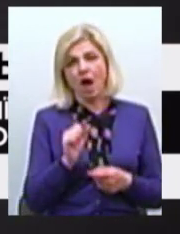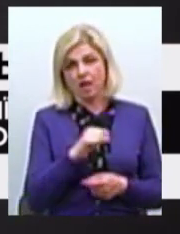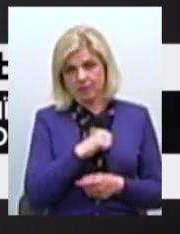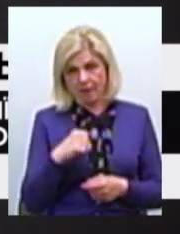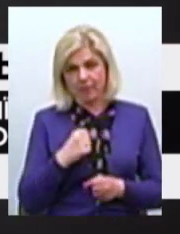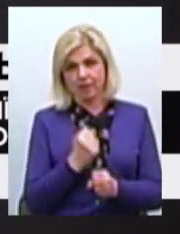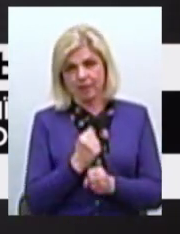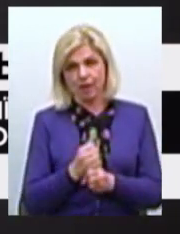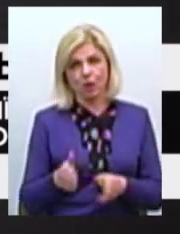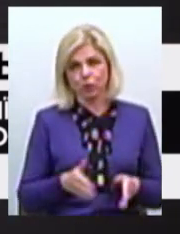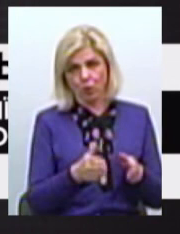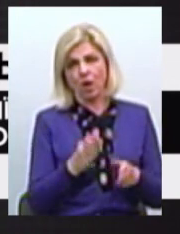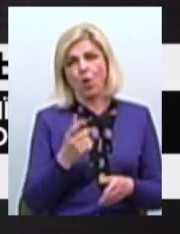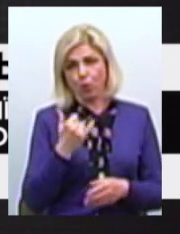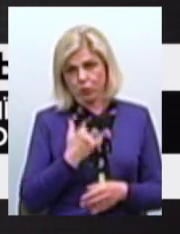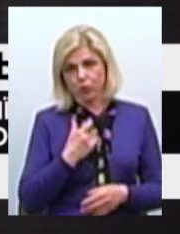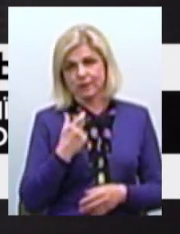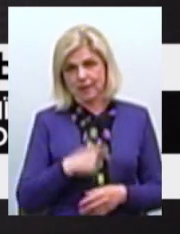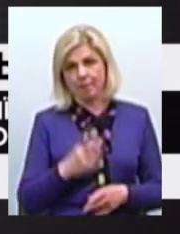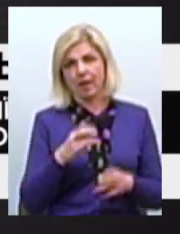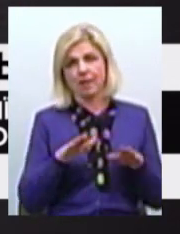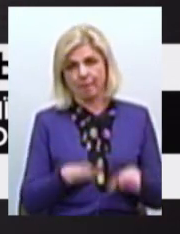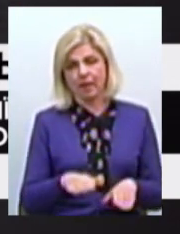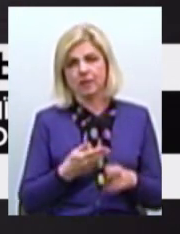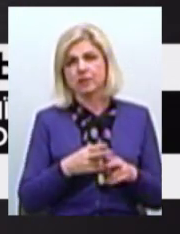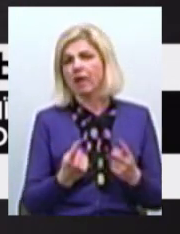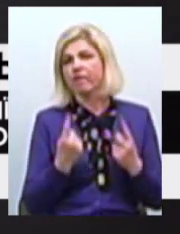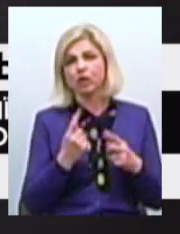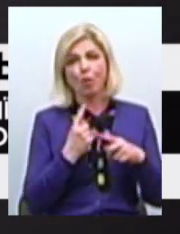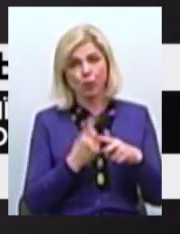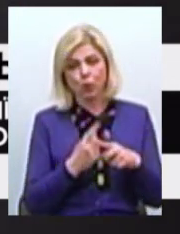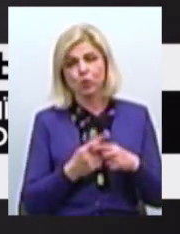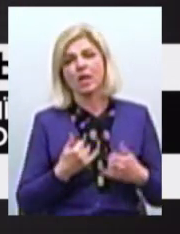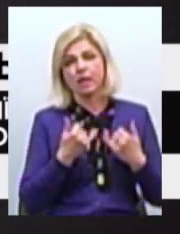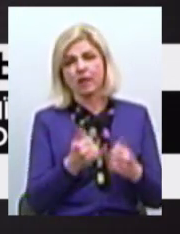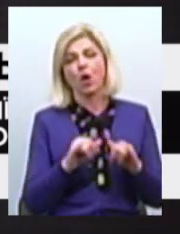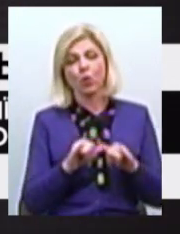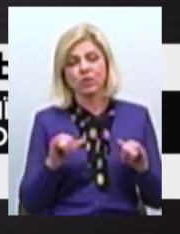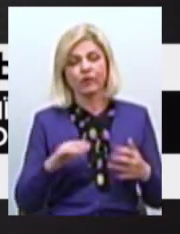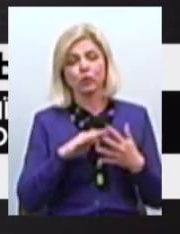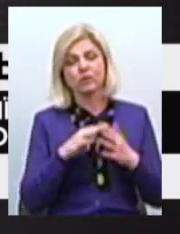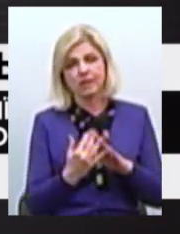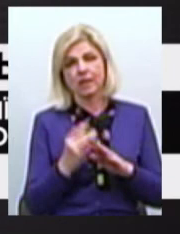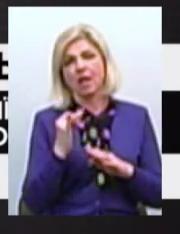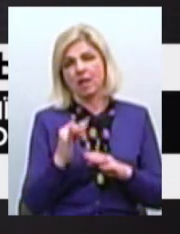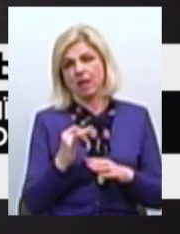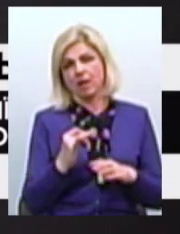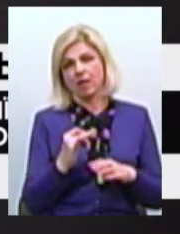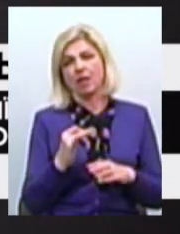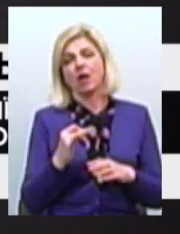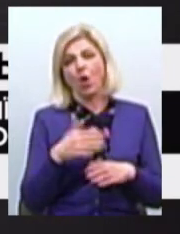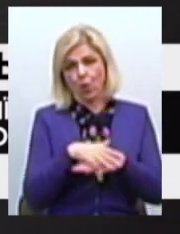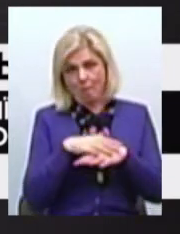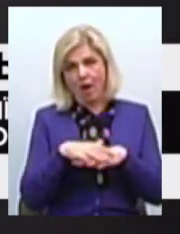Дороги у себе на місці Я думаю, що це Величезний був би плюс Для розвитку І села І громад В тому